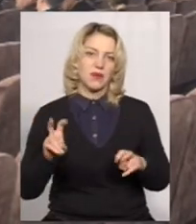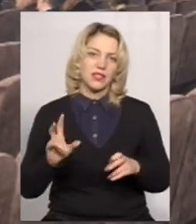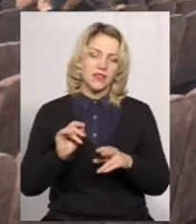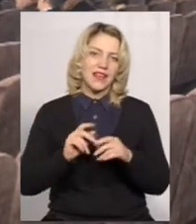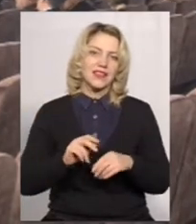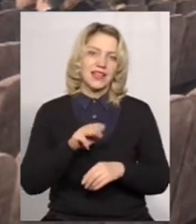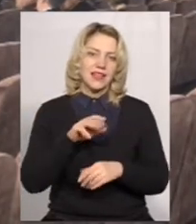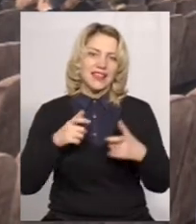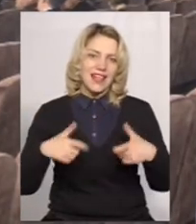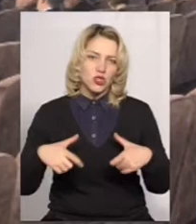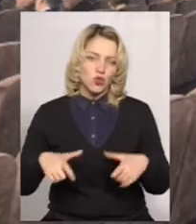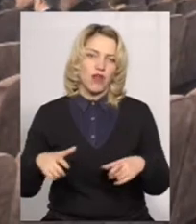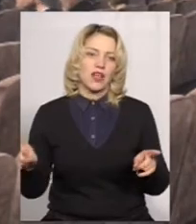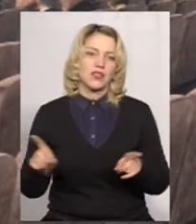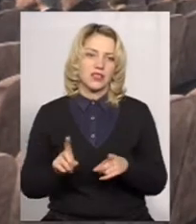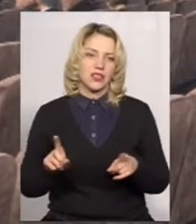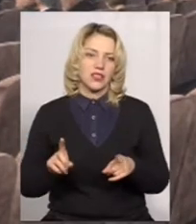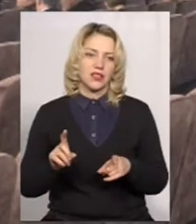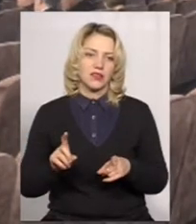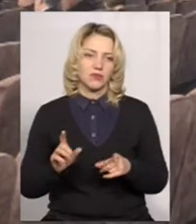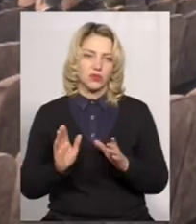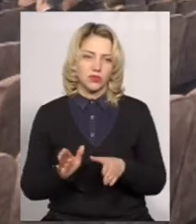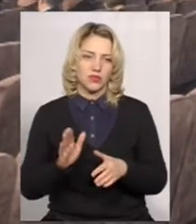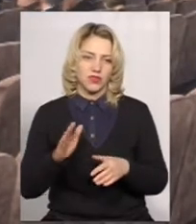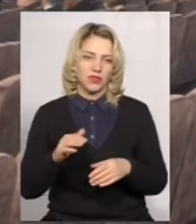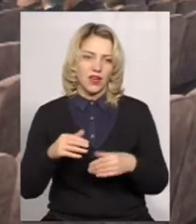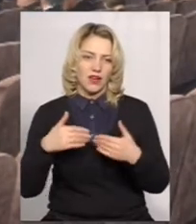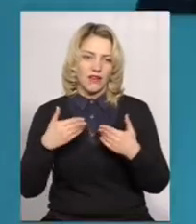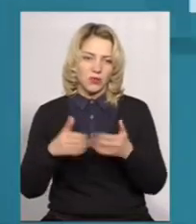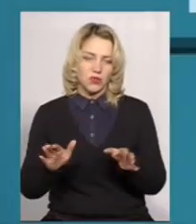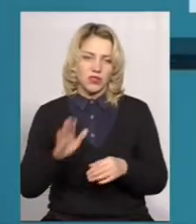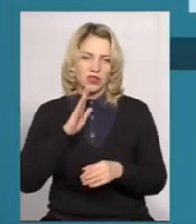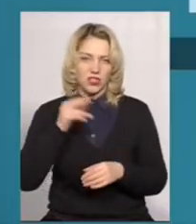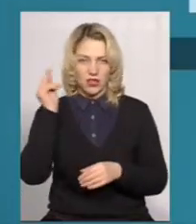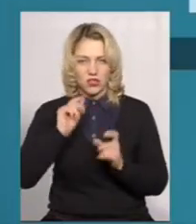яке зараз будуть реєструватися наші випускники наших навчальних закладів.